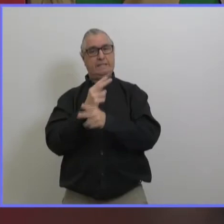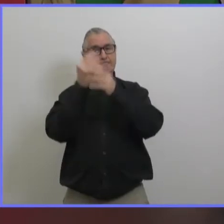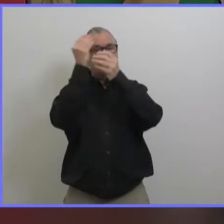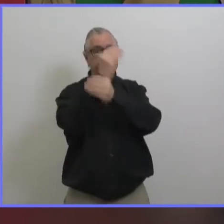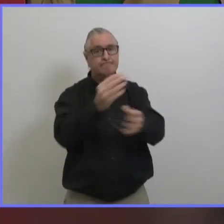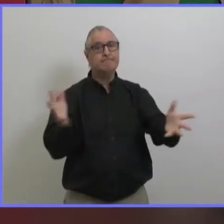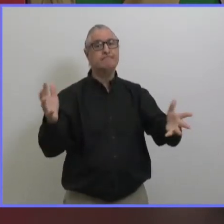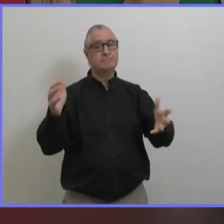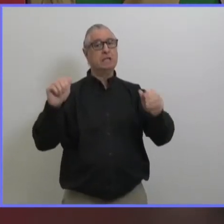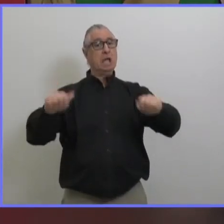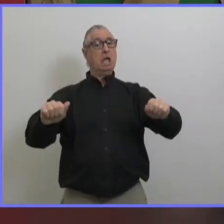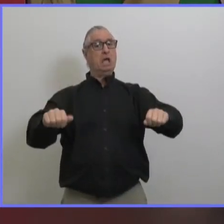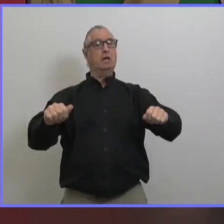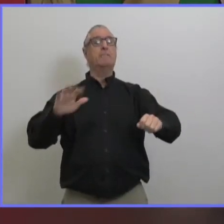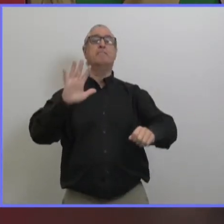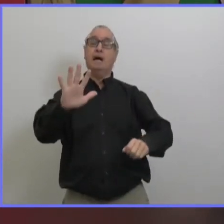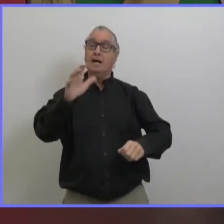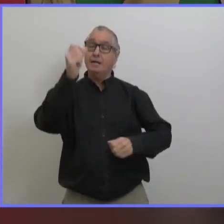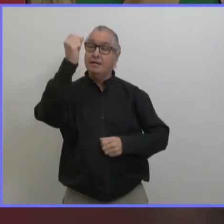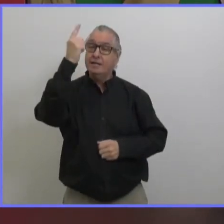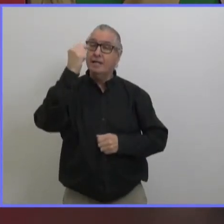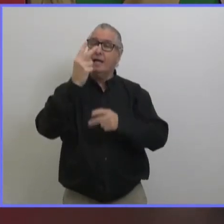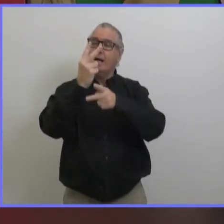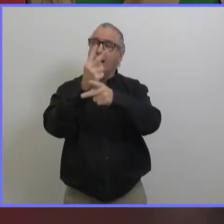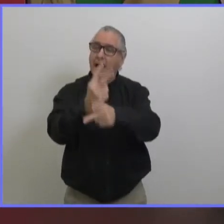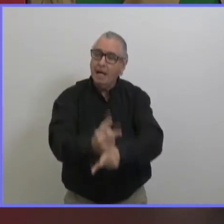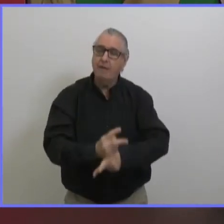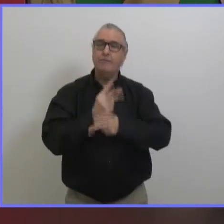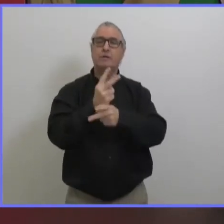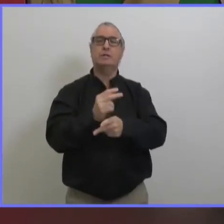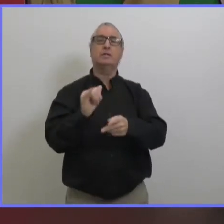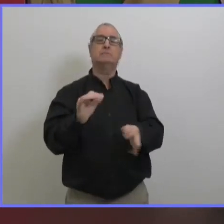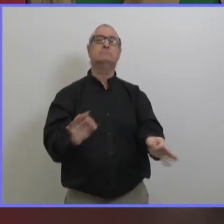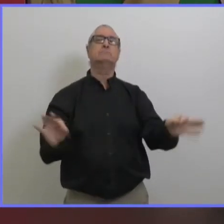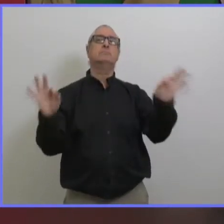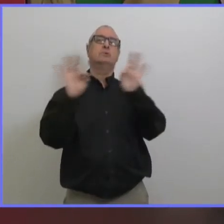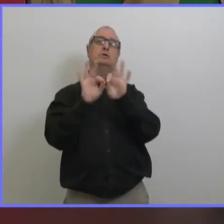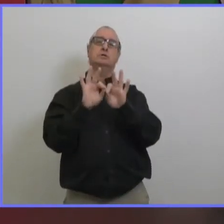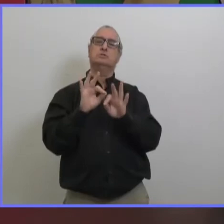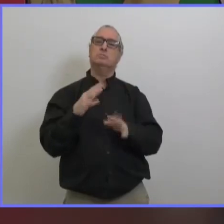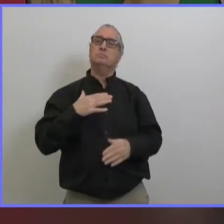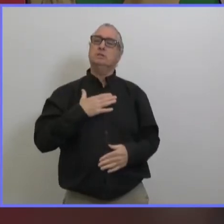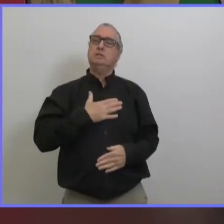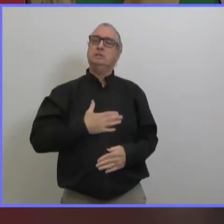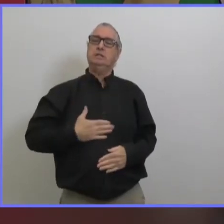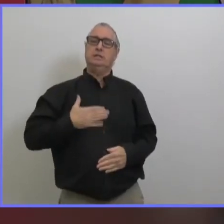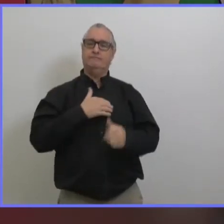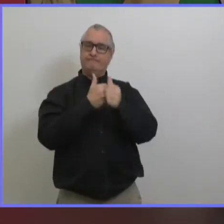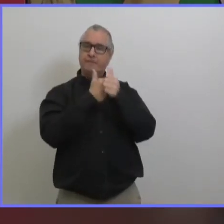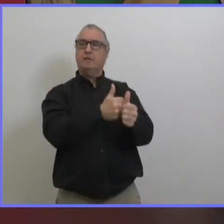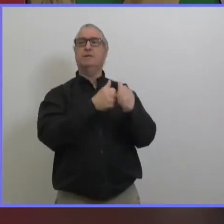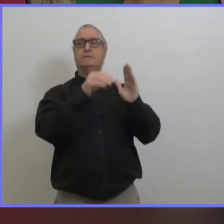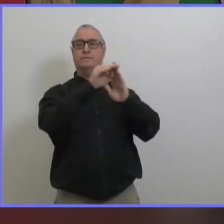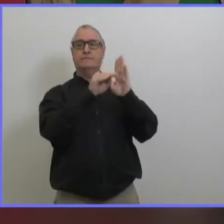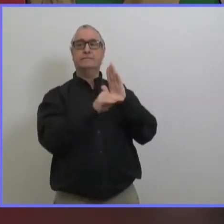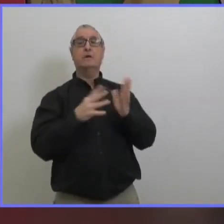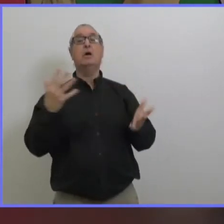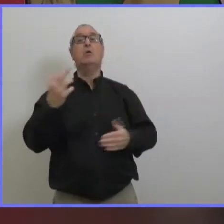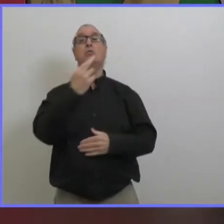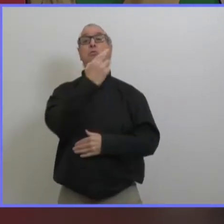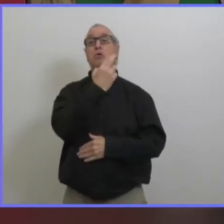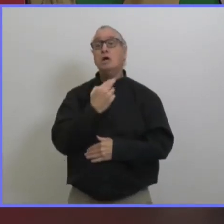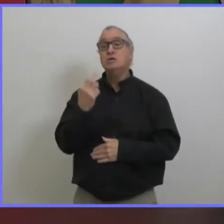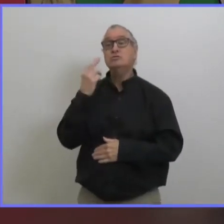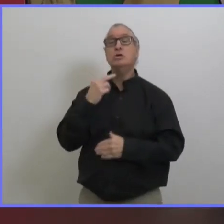vous faites passer au manitoba au manitoba étant donné un que on a déjà passé par une réouverture comme ça mais ça en fait